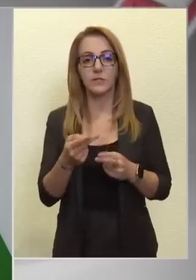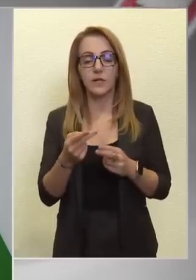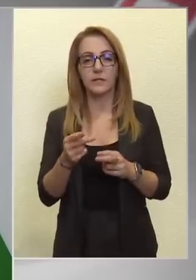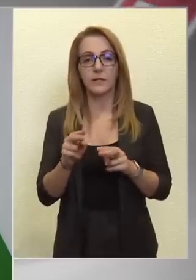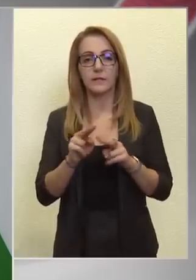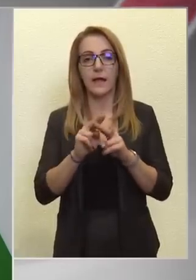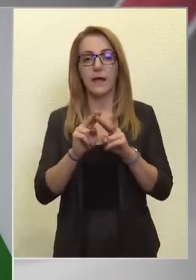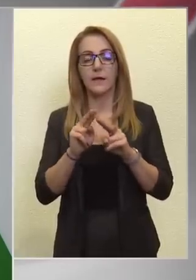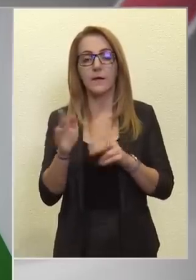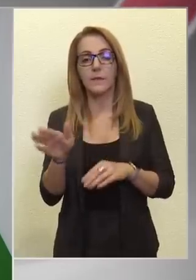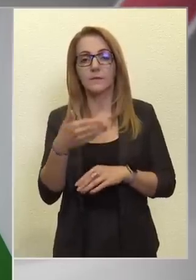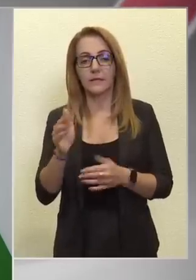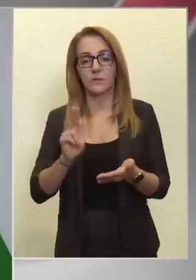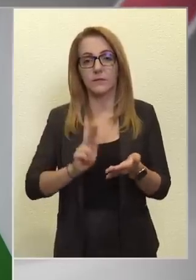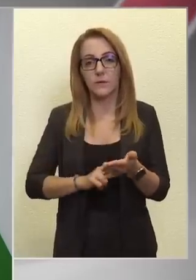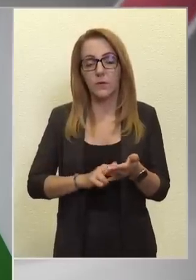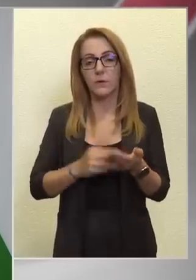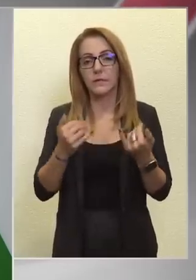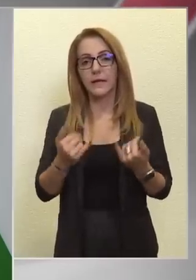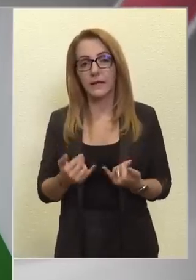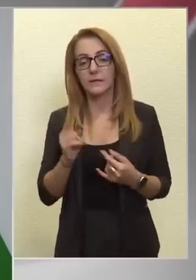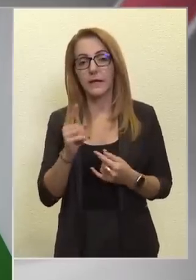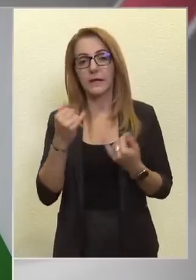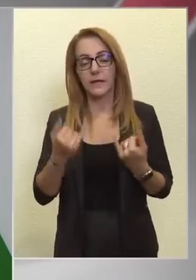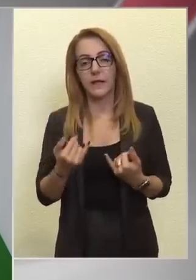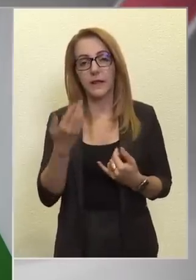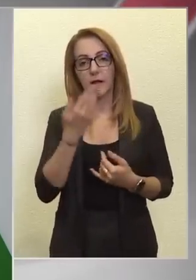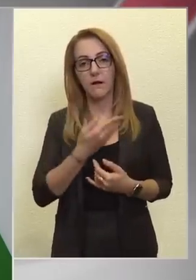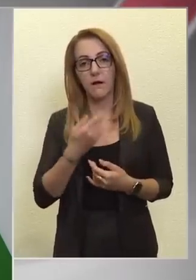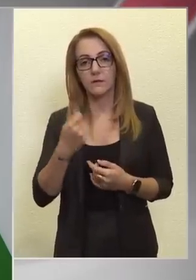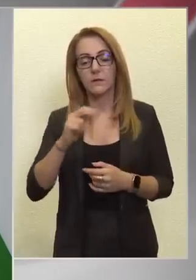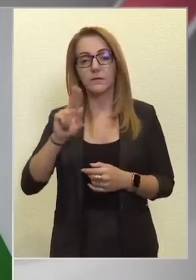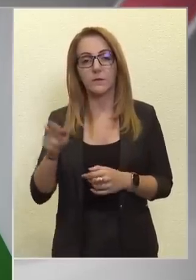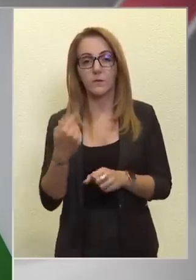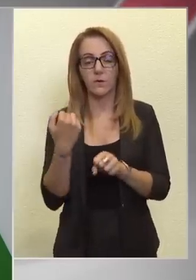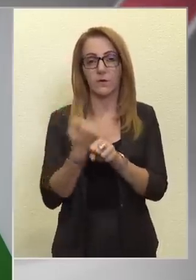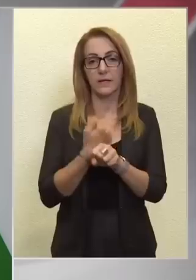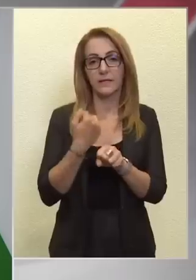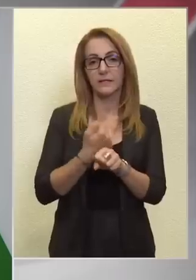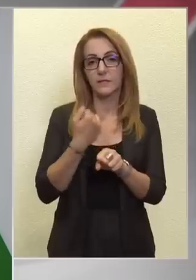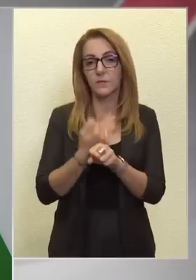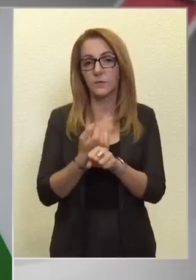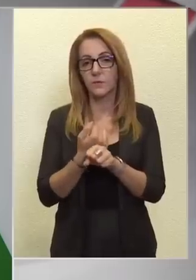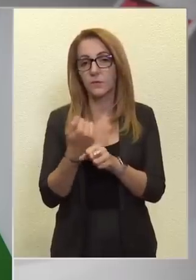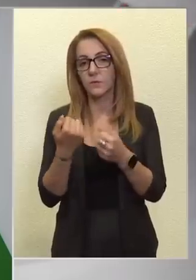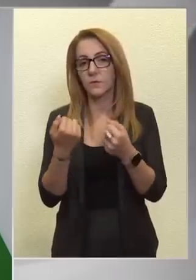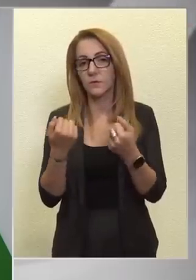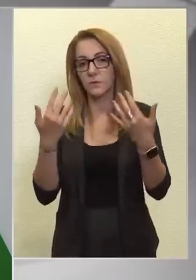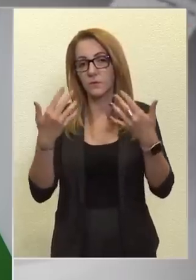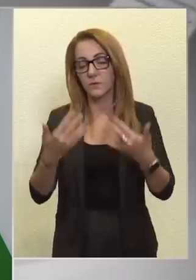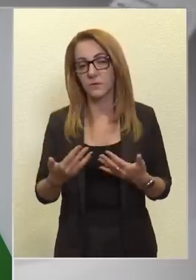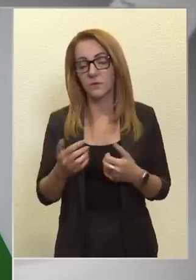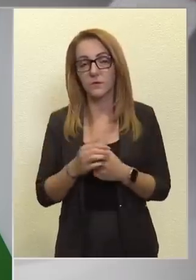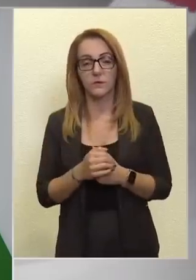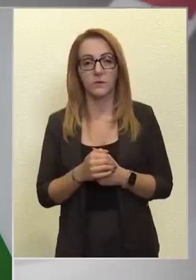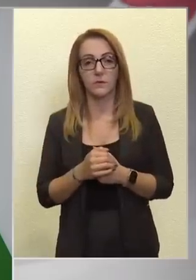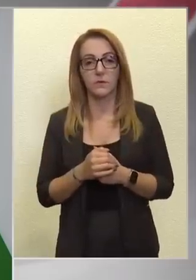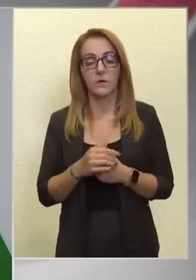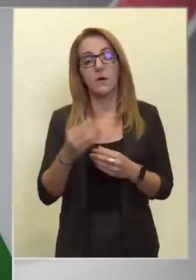nemzetközi jogot. De pillanatnyilag, ha a szankciókról készítünk egy látlalatet, vagy egy pontos